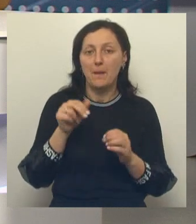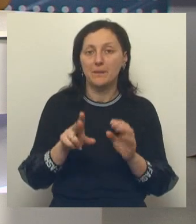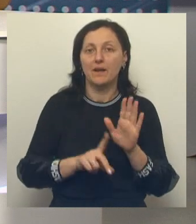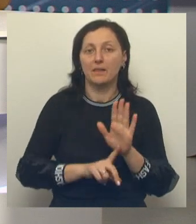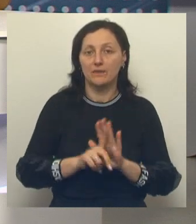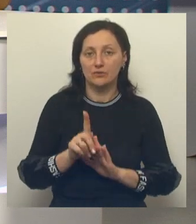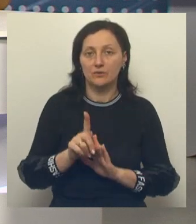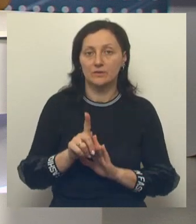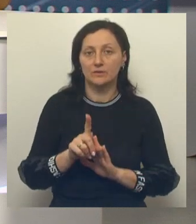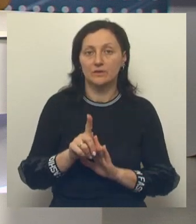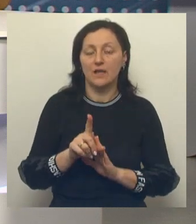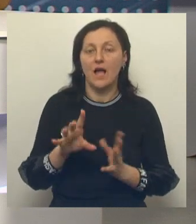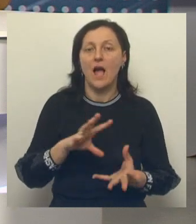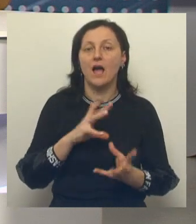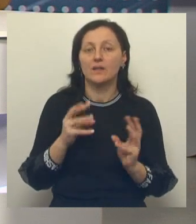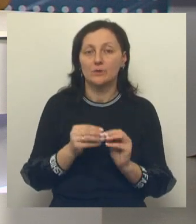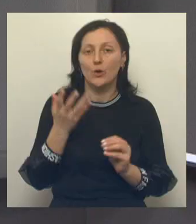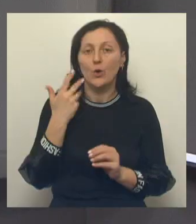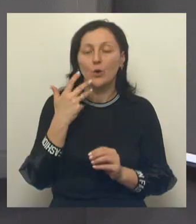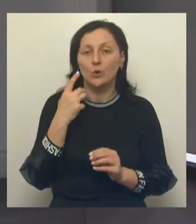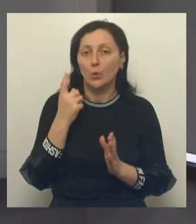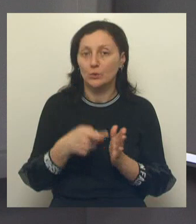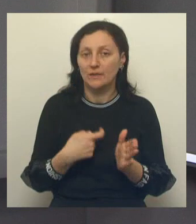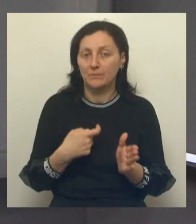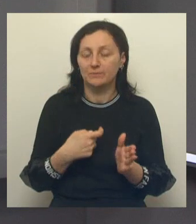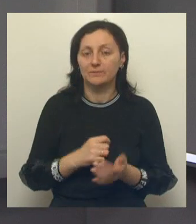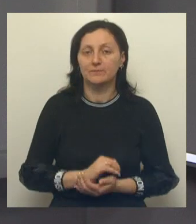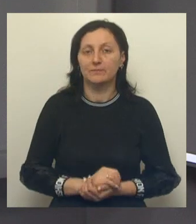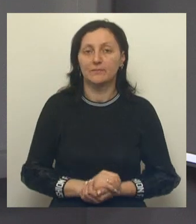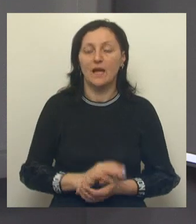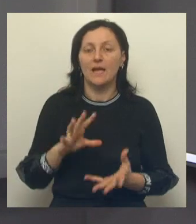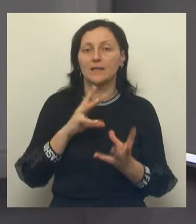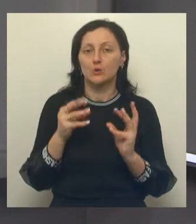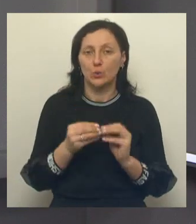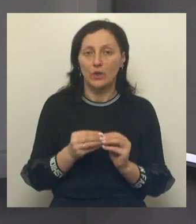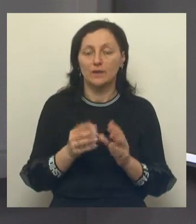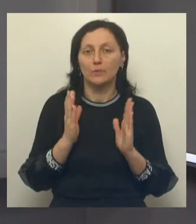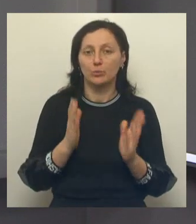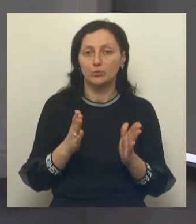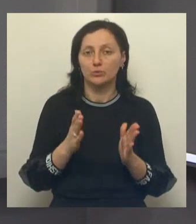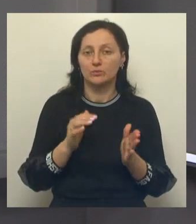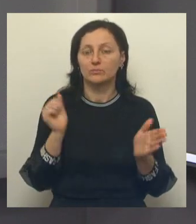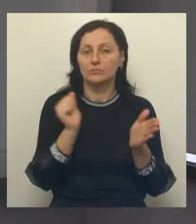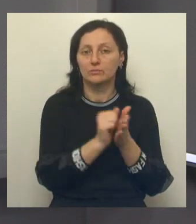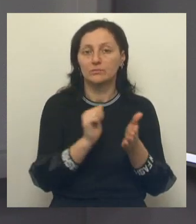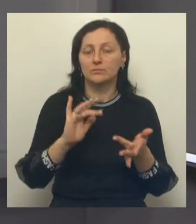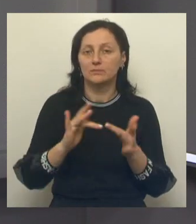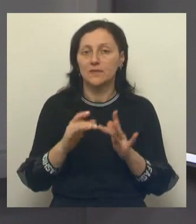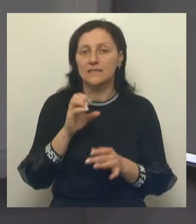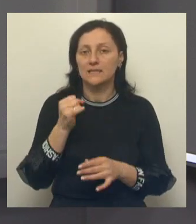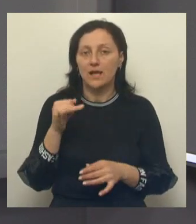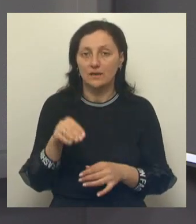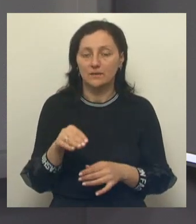голосование? Да. Результаты когда мы узнаем? Результаты у нас будут размещены также на сайте